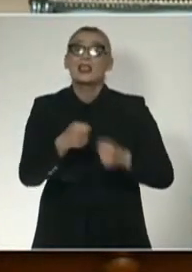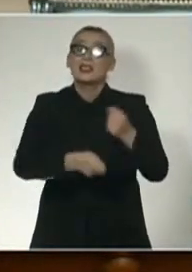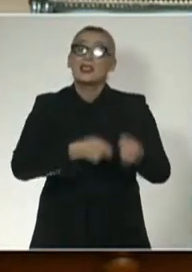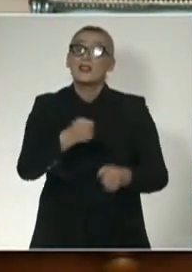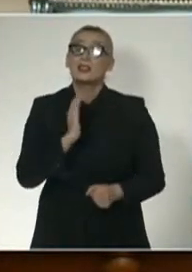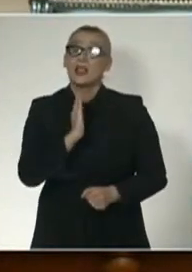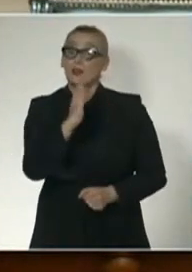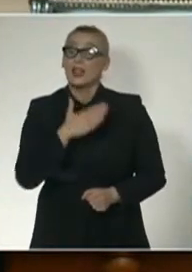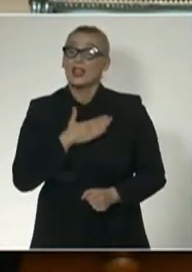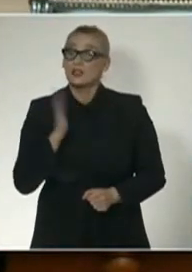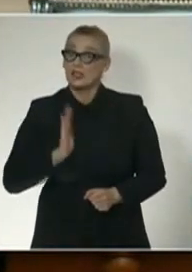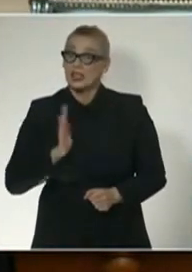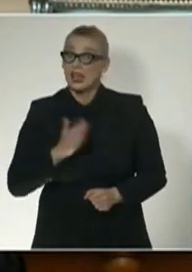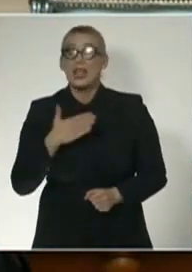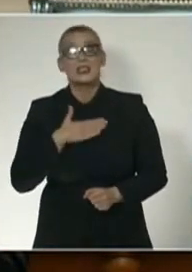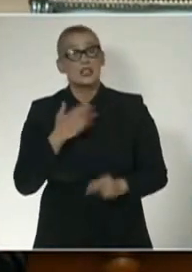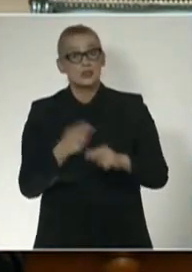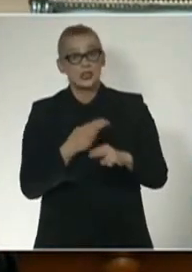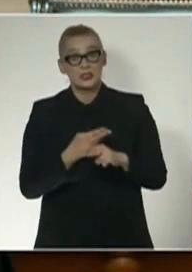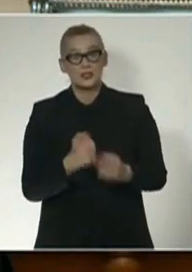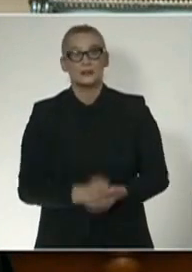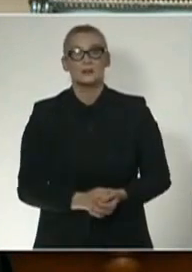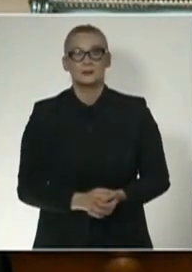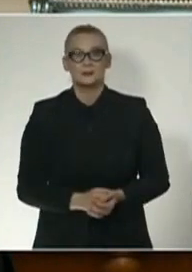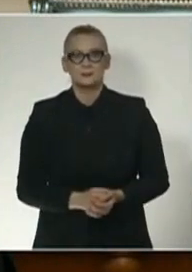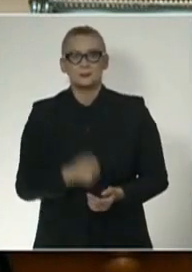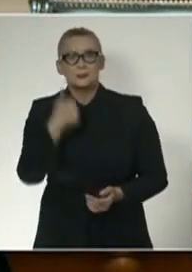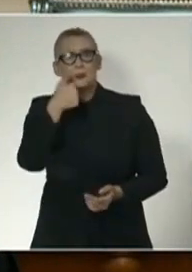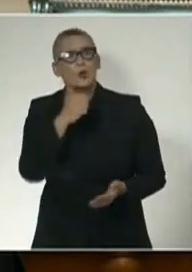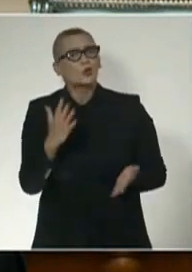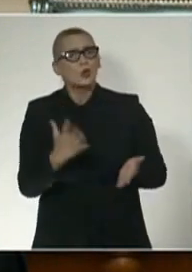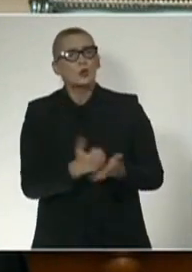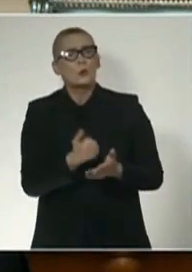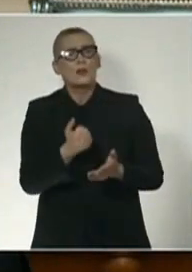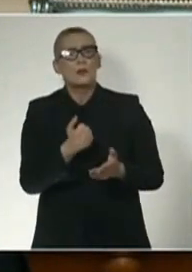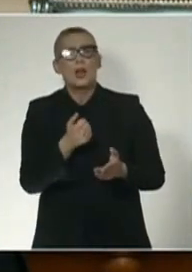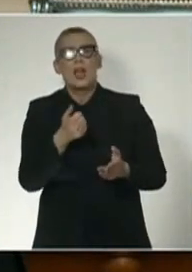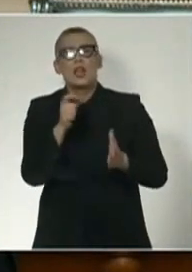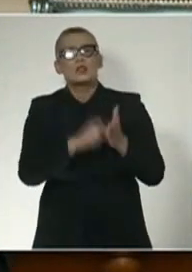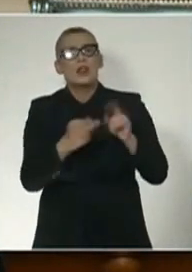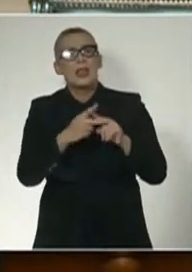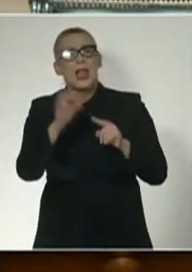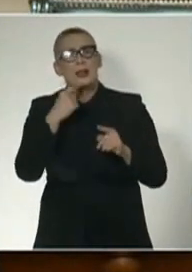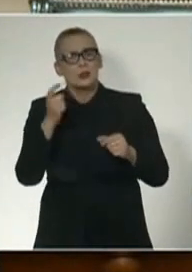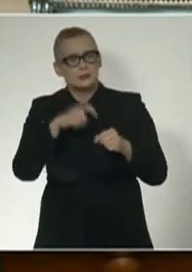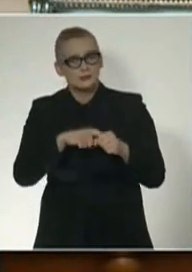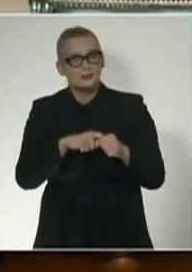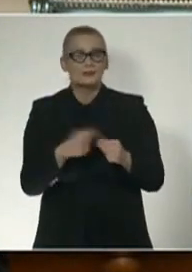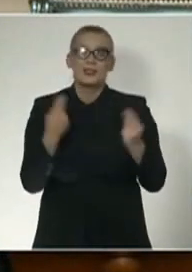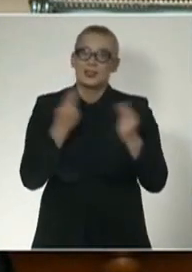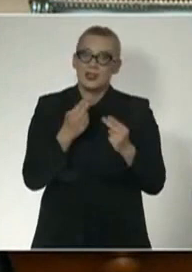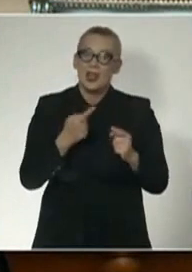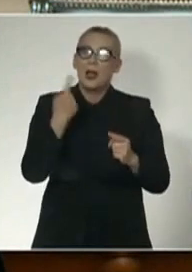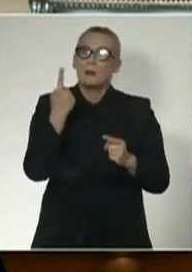во еднината на нашите граѓани и нашата држава. Што добивме со членството во НАТО? Се разбира,